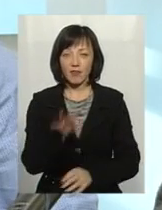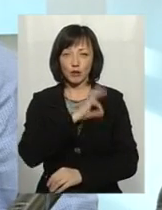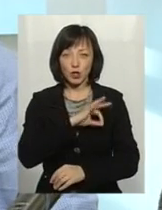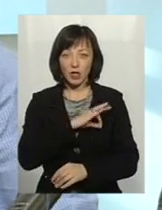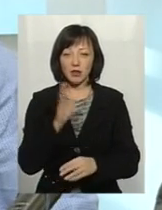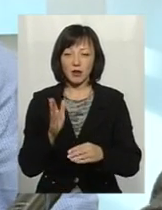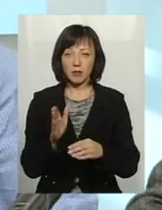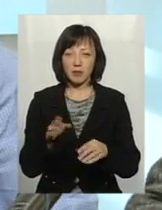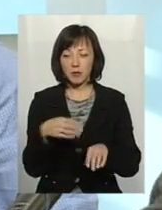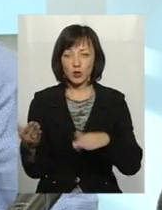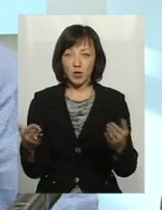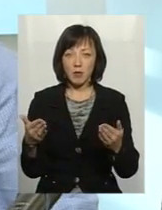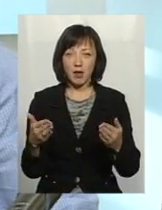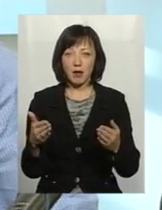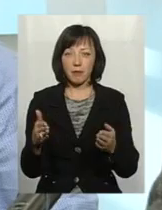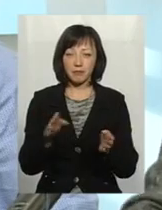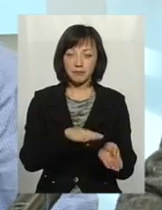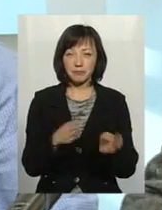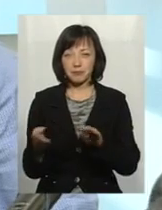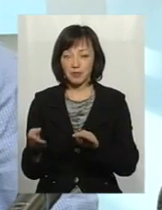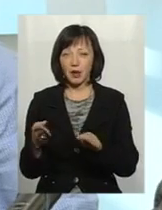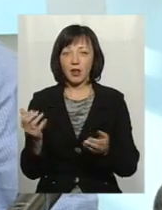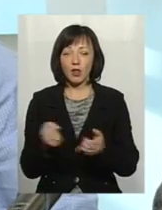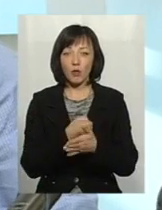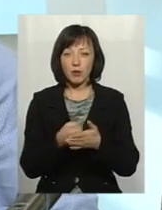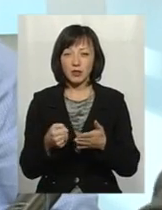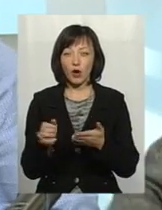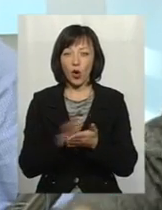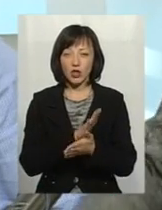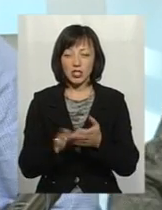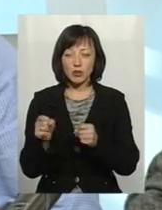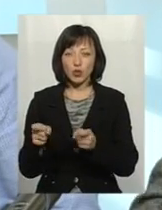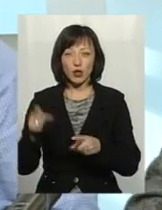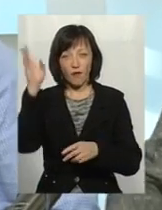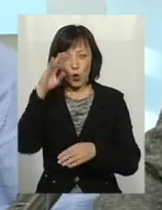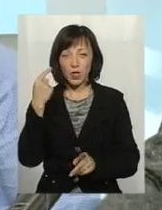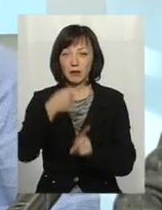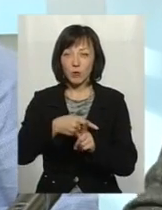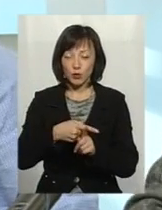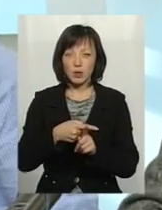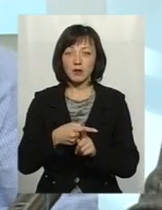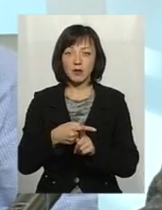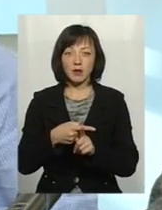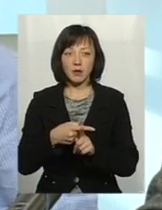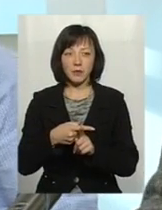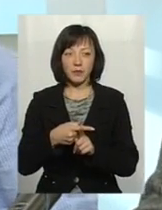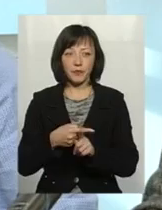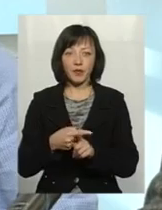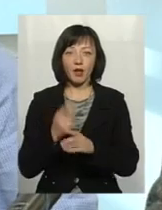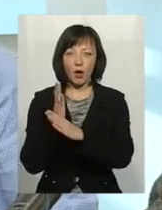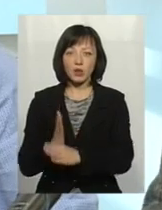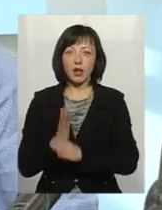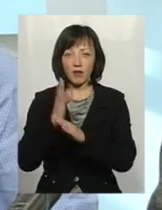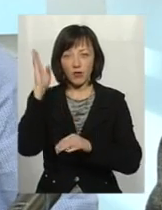производити между ними переключення, тем самым добиться очистки сточних вод і доповнительне відставлення води в течіні до